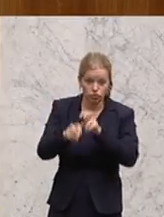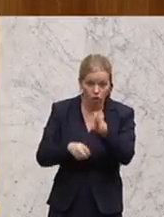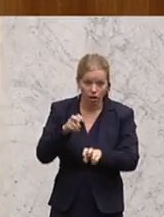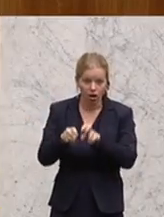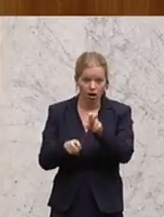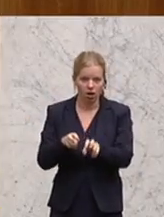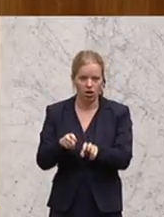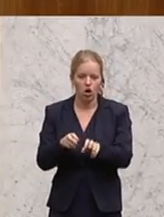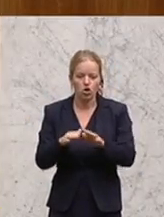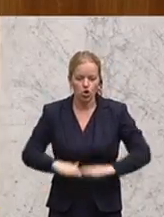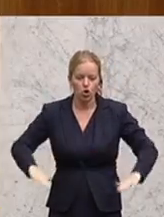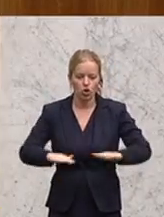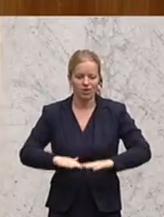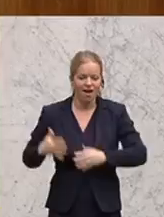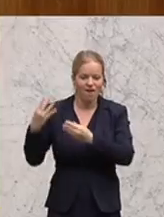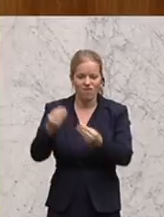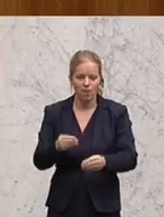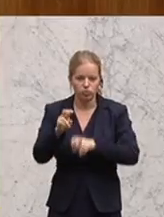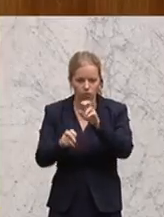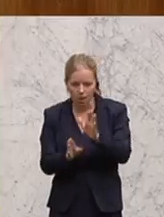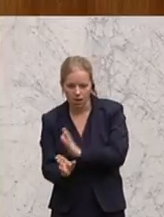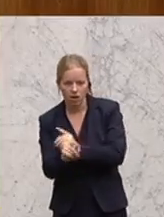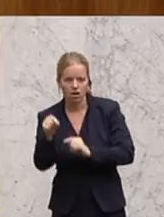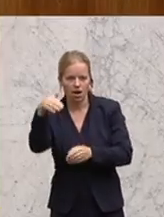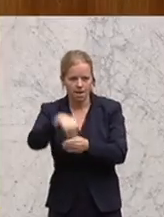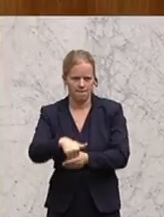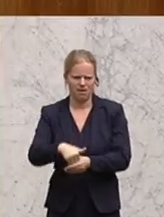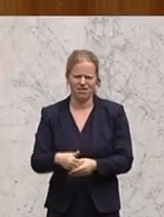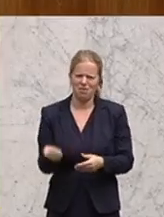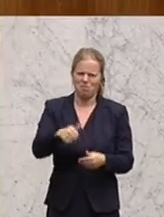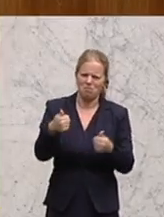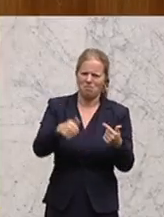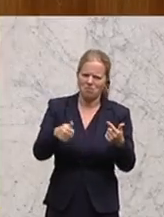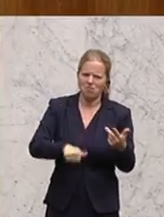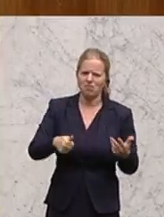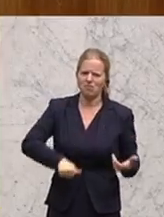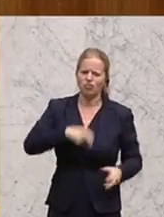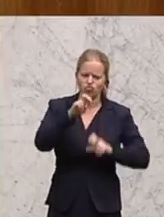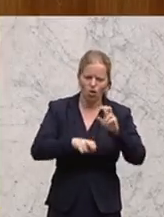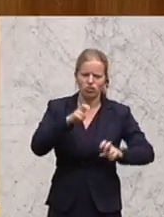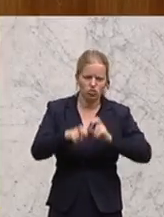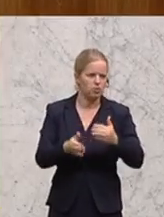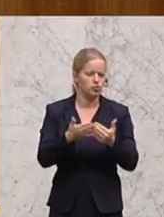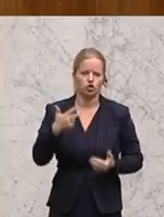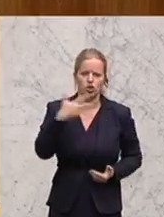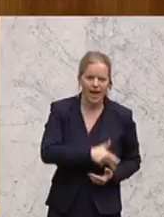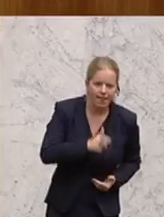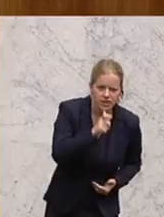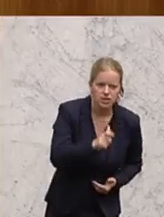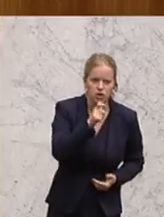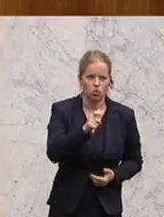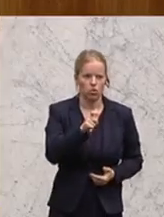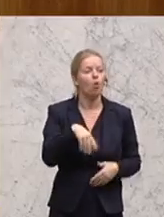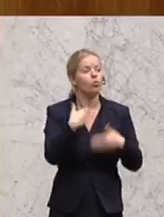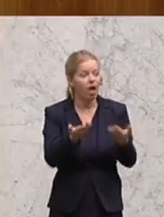Grundewerbsteuer. Verteuerung von Betriebsübergaben, Erhöhung der Höchstbeitragsgrundlage in der Sozialversicherung, was den Faktor